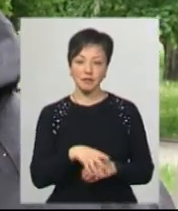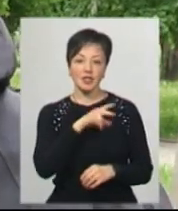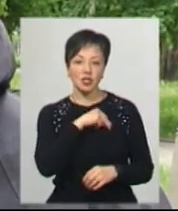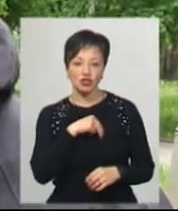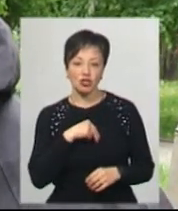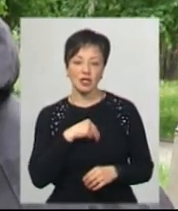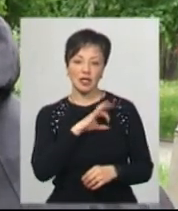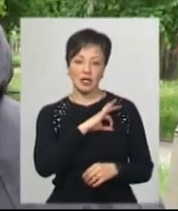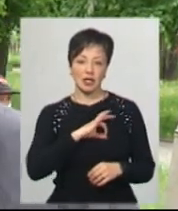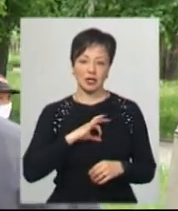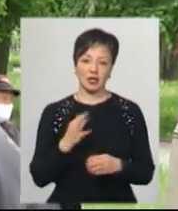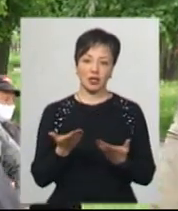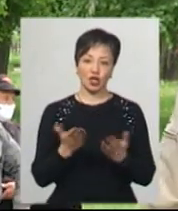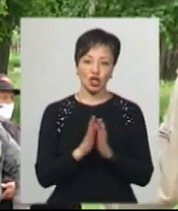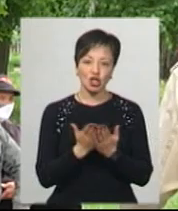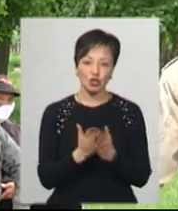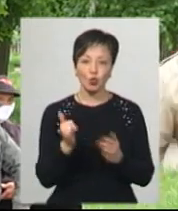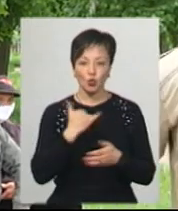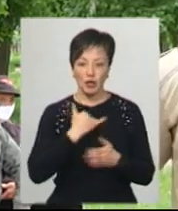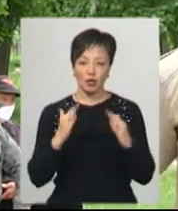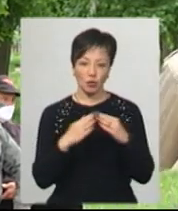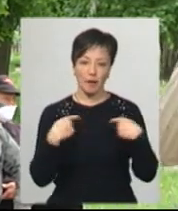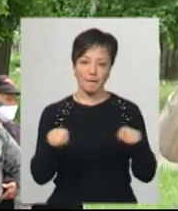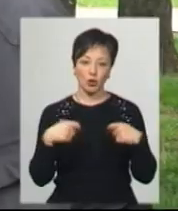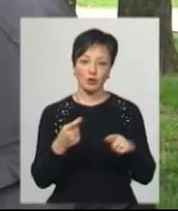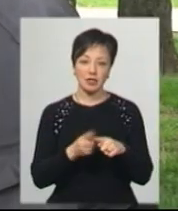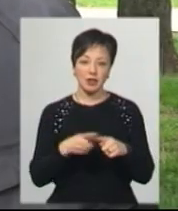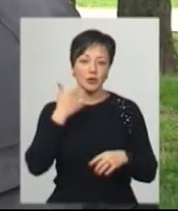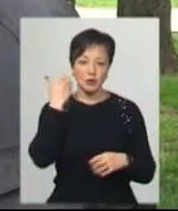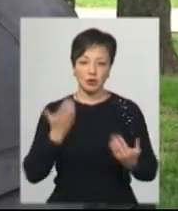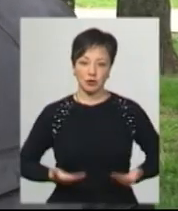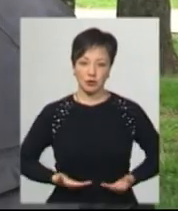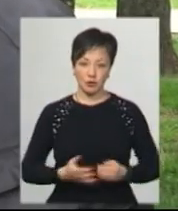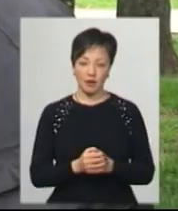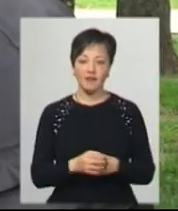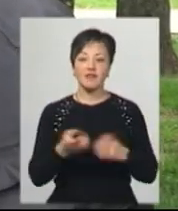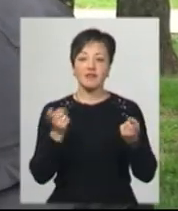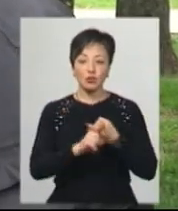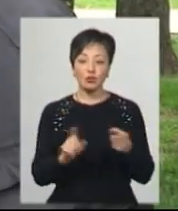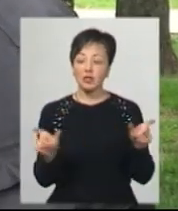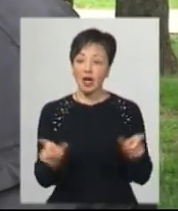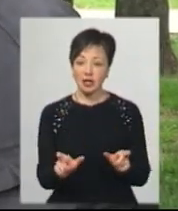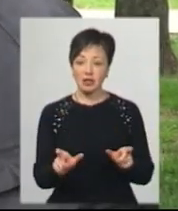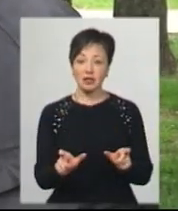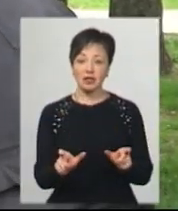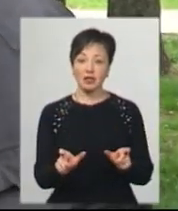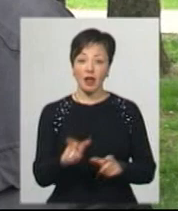книжки. То, що є в мене вдома, то я продаю, за це я живу. Для скільки з карантинами, скільки?